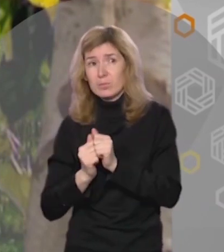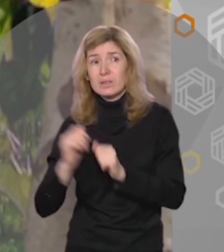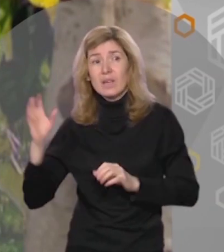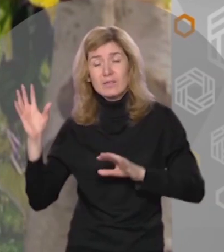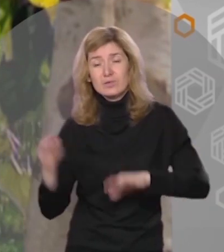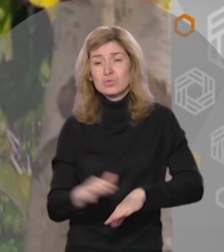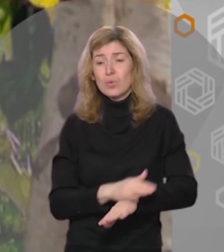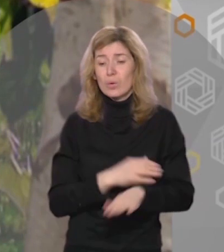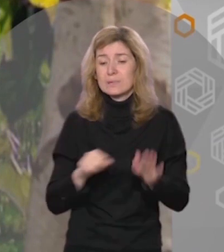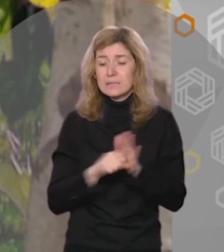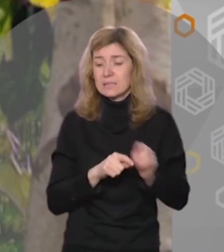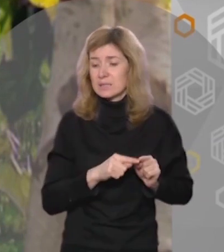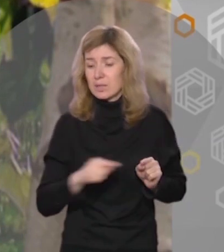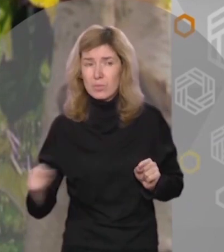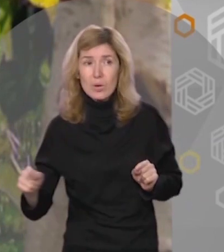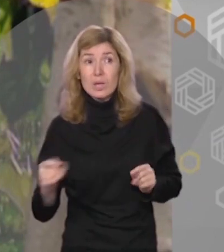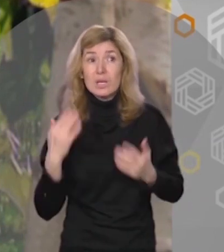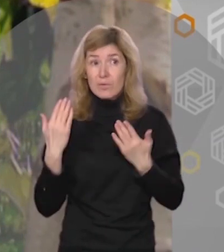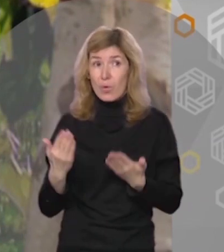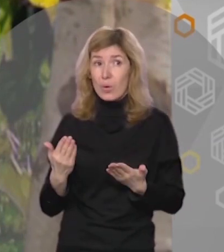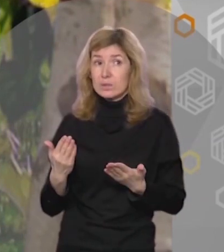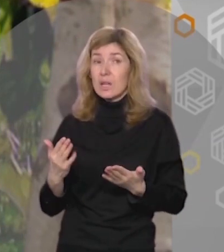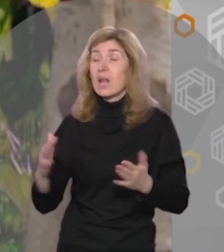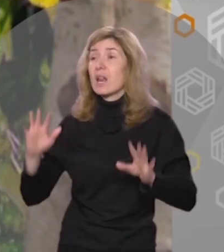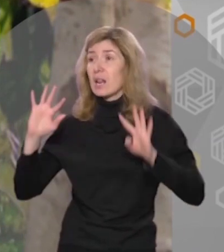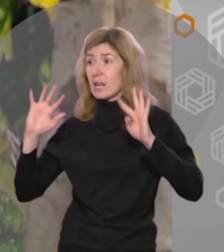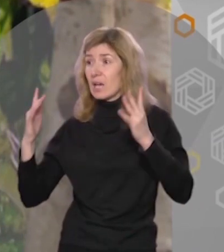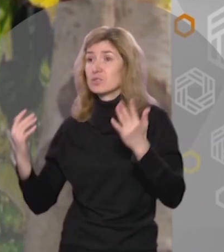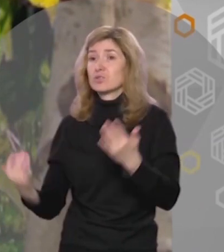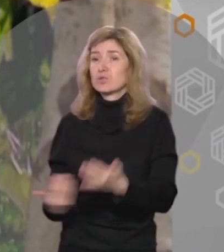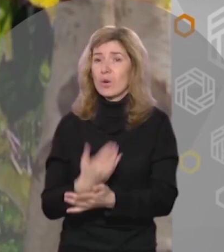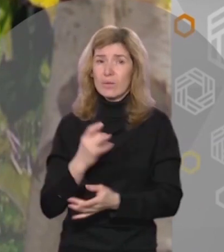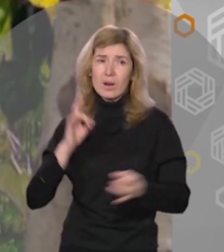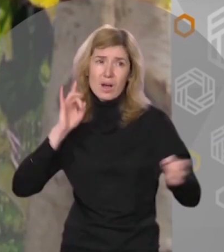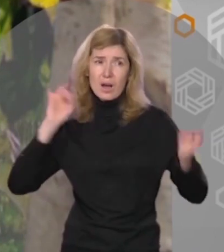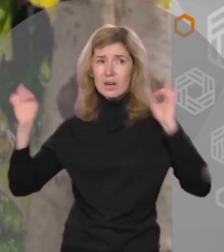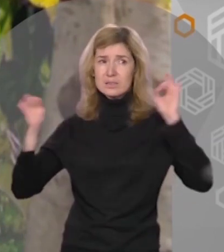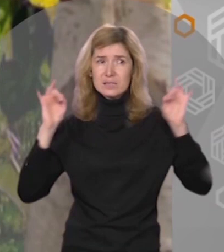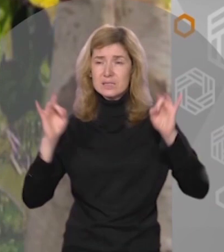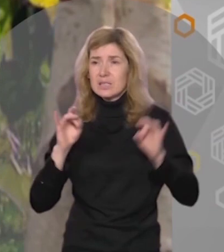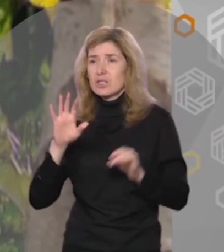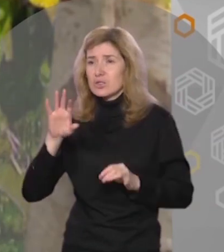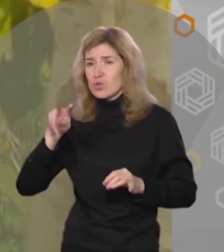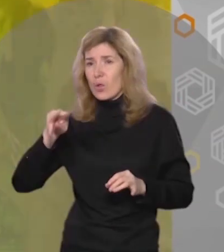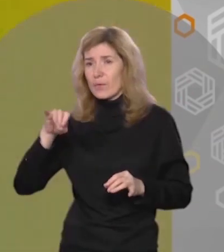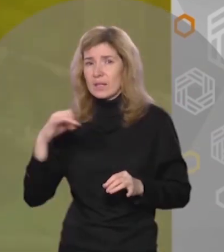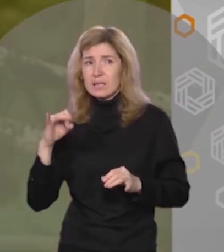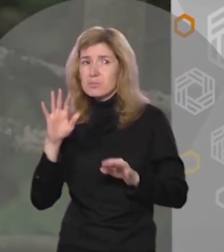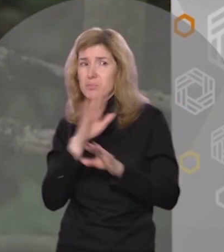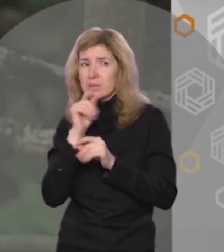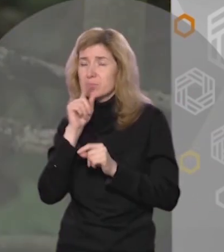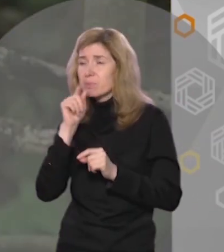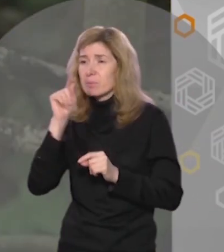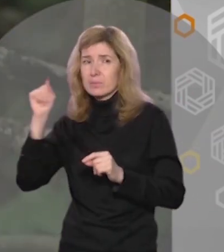На всю долгую зиму И вот лес снова огласился Прекрасными соловьинными трелями